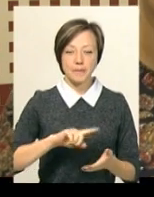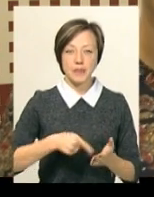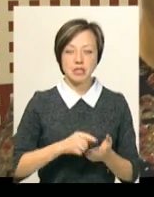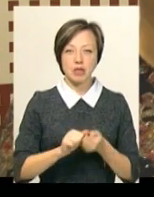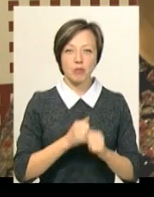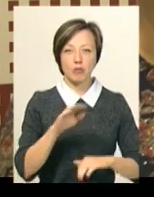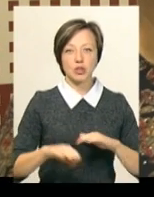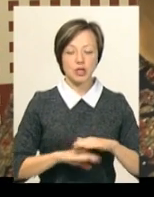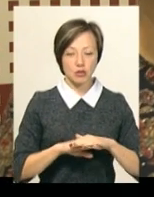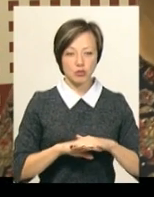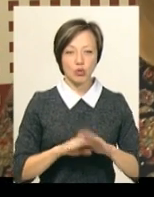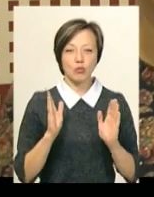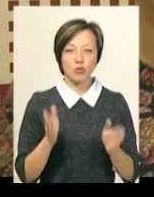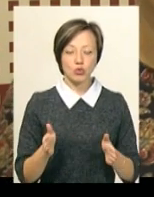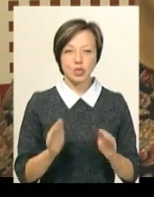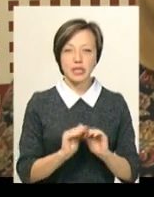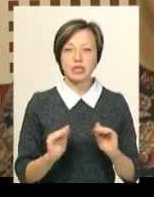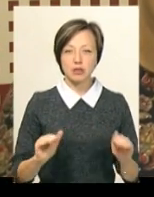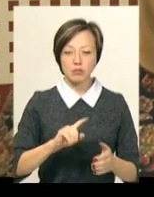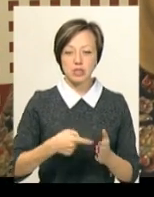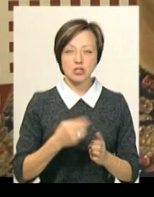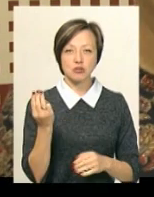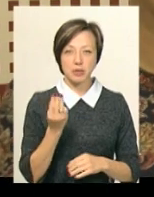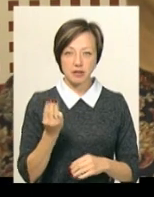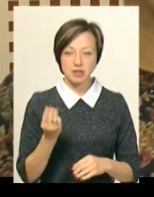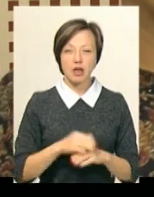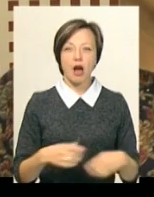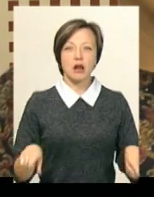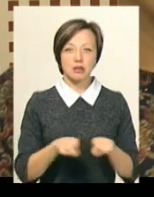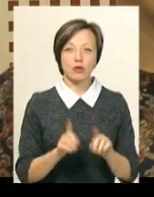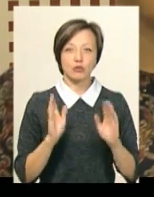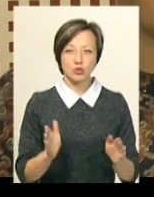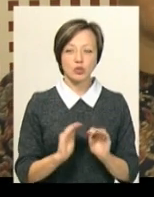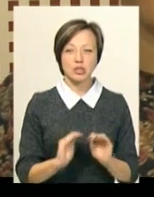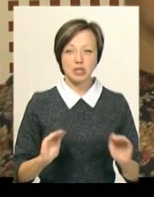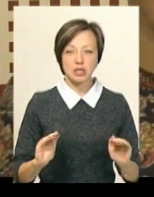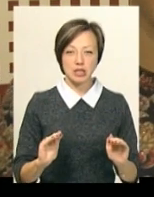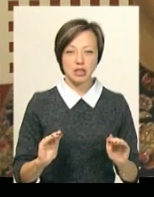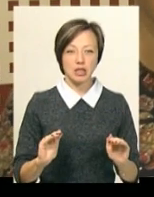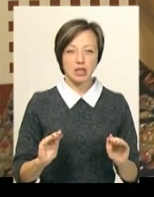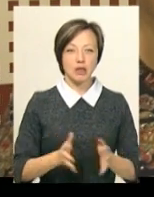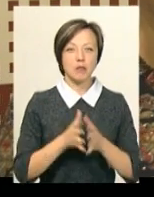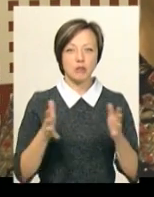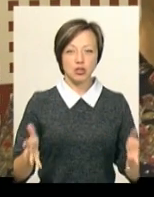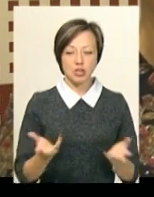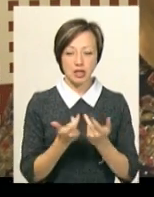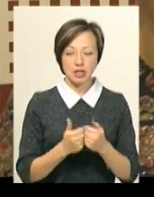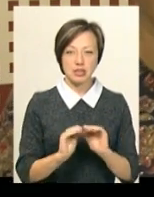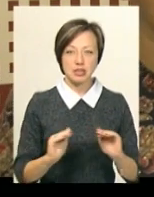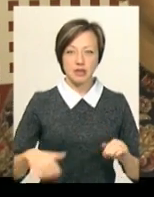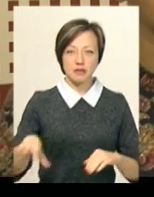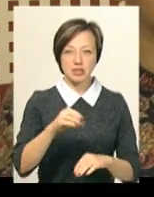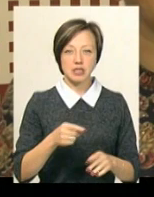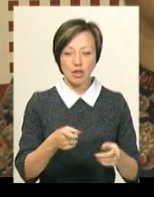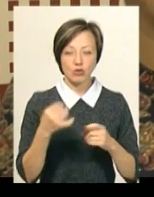Каменці-Подільському, будуть діти у місті Шепетівці, а також будуть діти, і це найбільша кількість дітей, і всіх